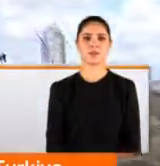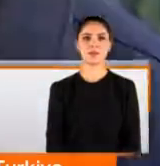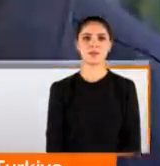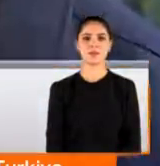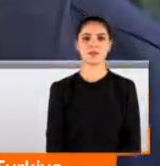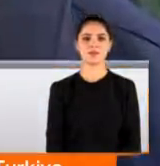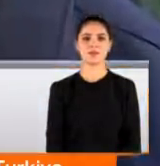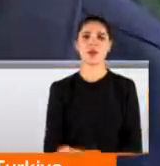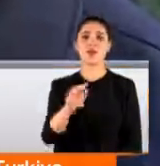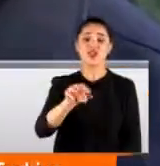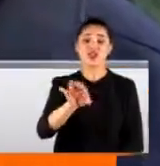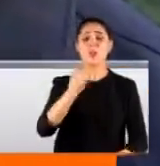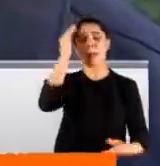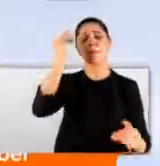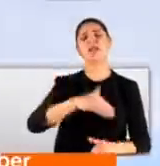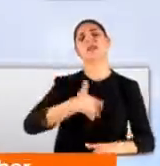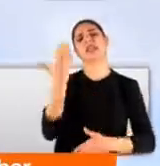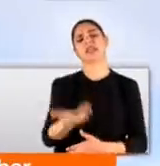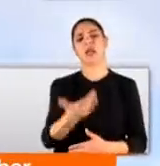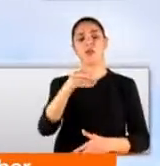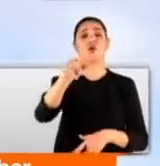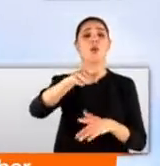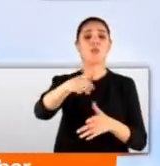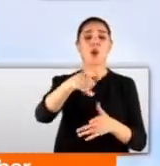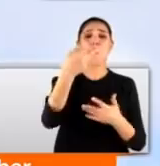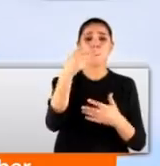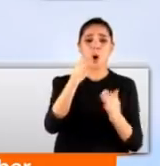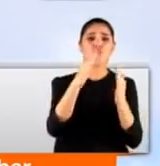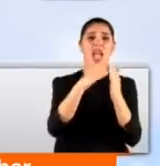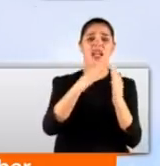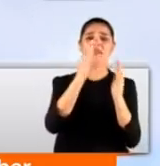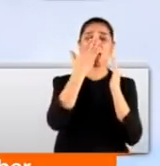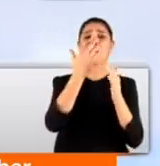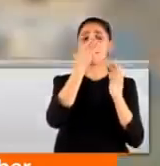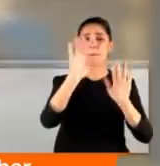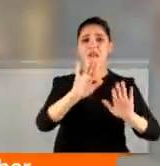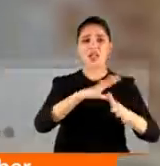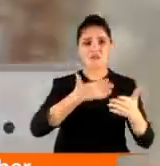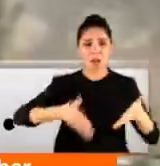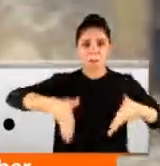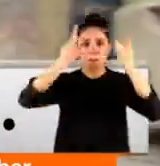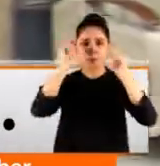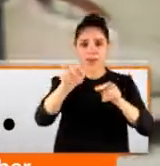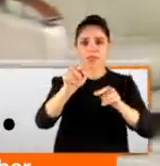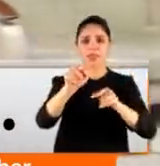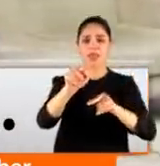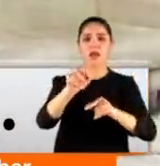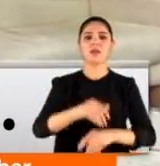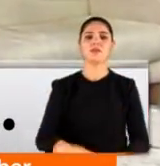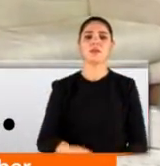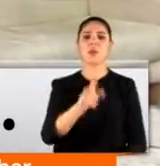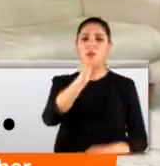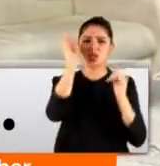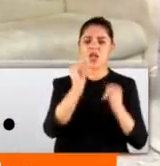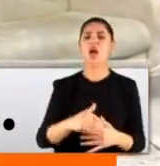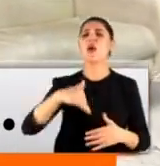Bu saatten sonra artık mağdur olmak istemiyoruz. Bir yanda boşaltılmış halde bekleyen metruk binalar... Örneklerin iyilerinden bir tanesi. Bundan